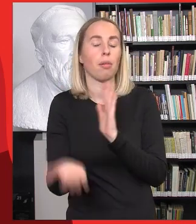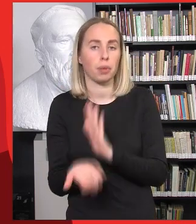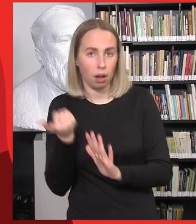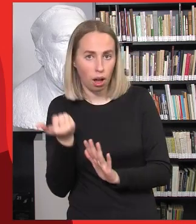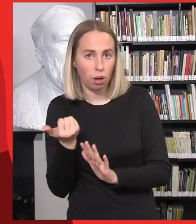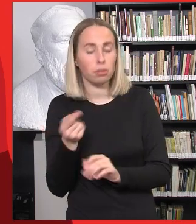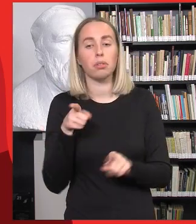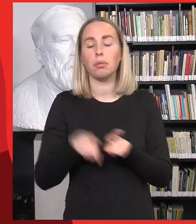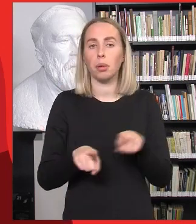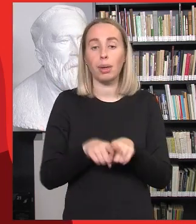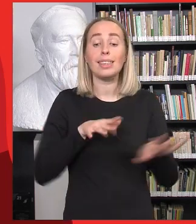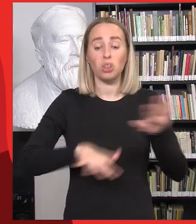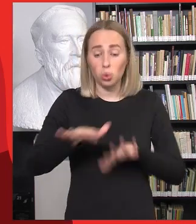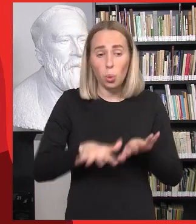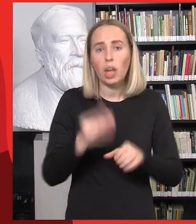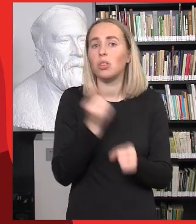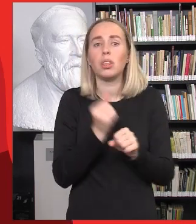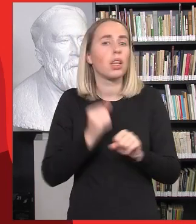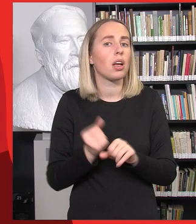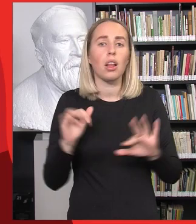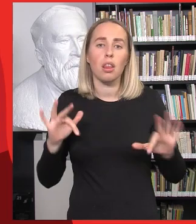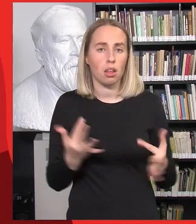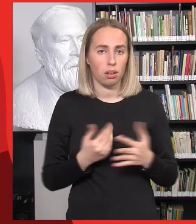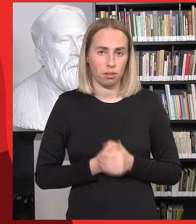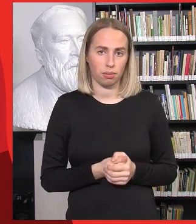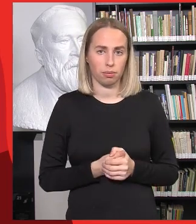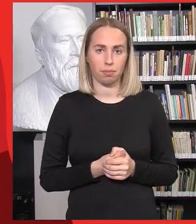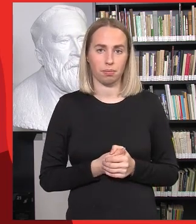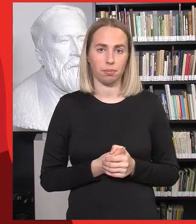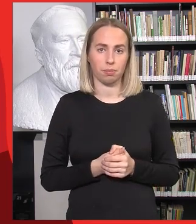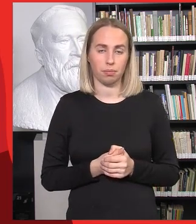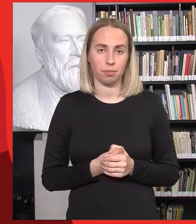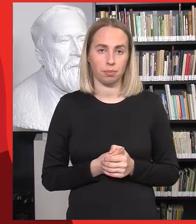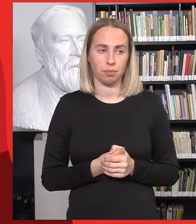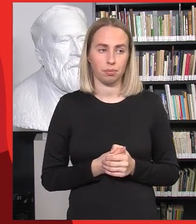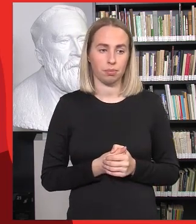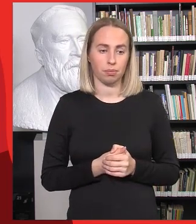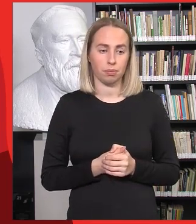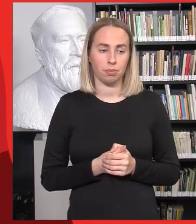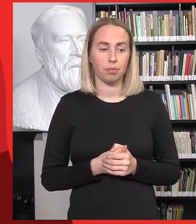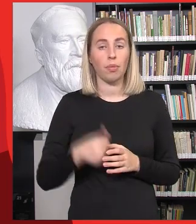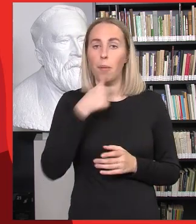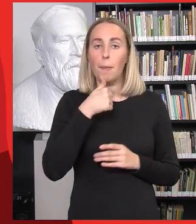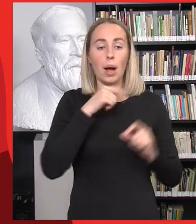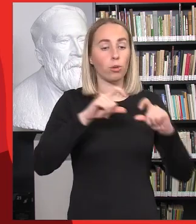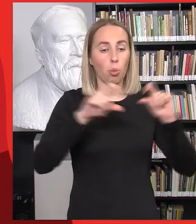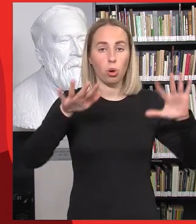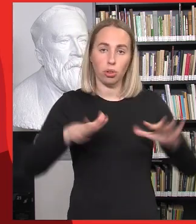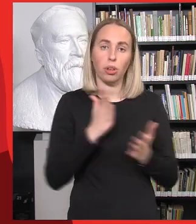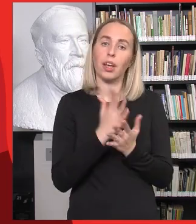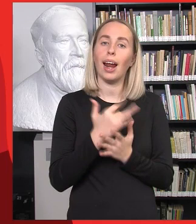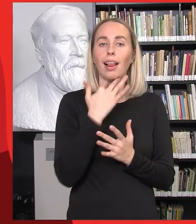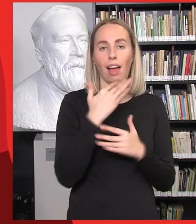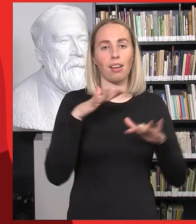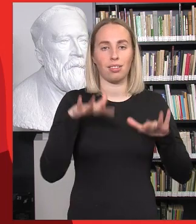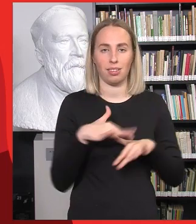turėtų daryti tam tikrose situacijose. Tai galbūt šiaip, tarkim, mokyklose yra klasių valandėlės, kuriuo